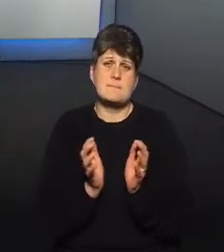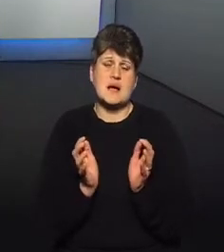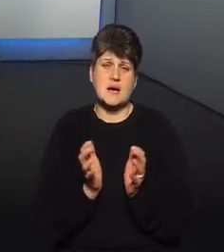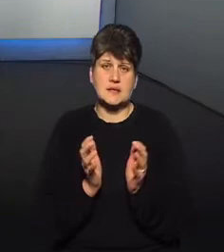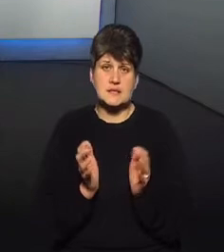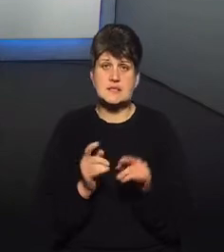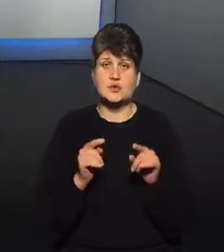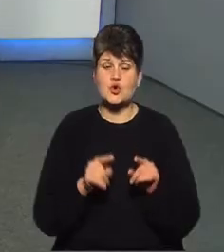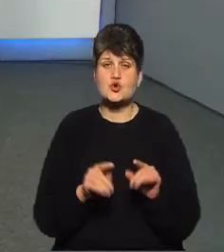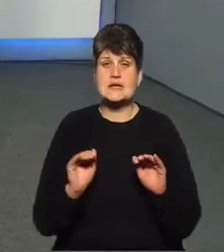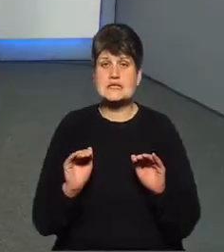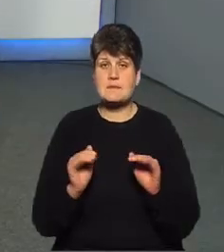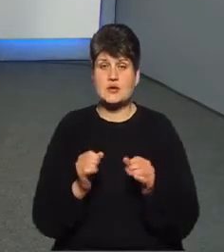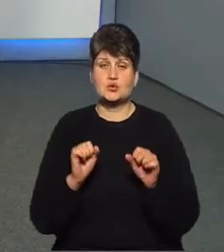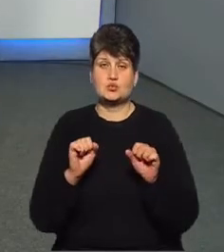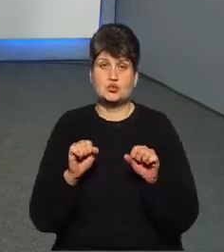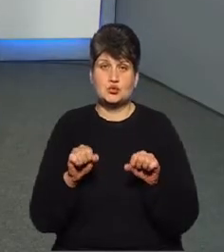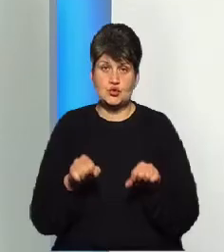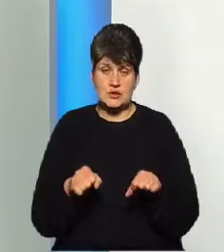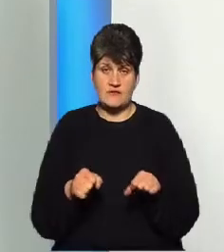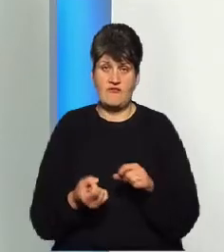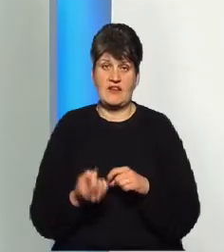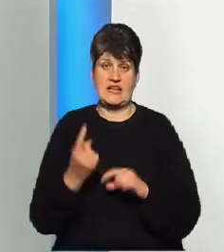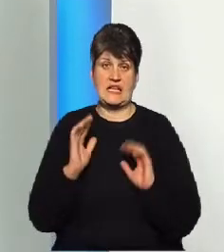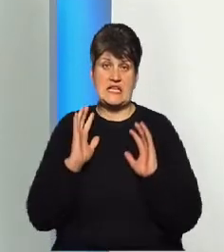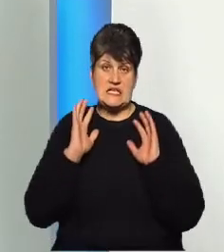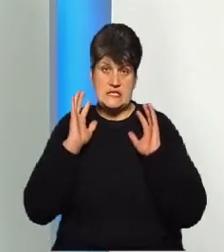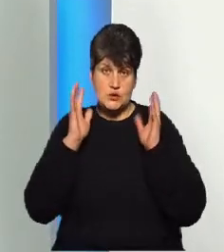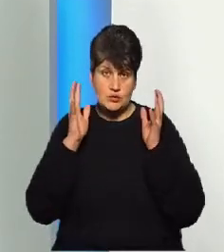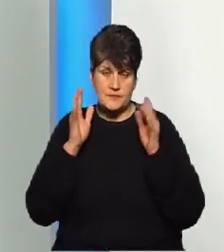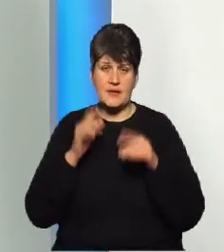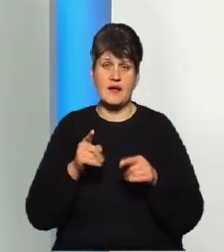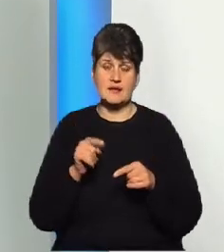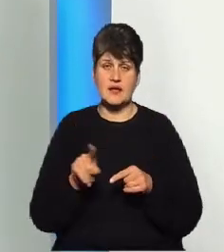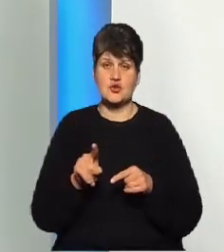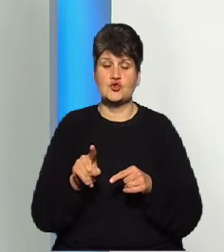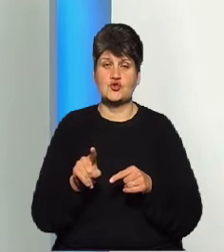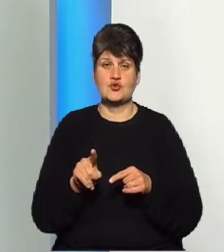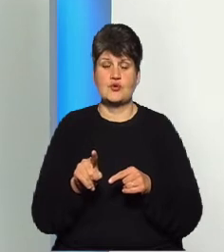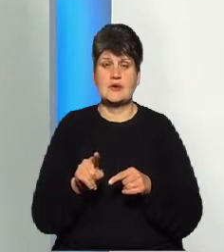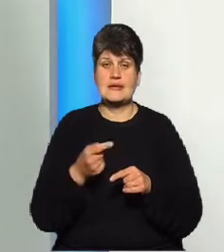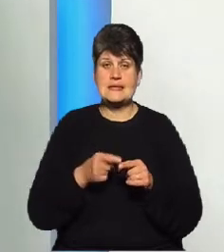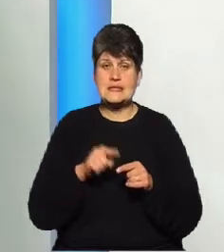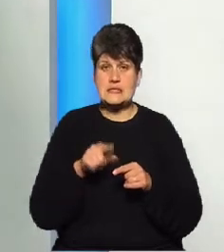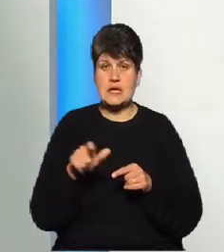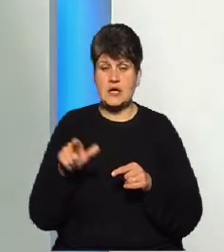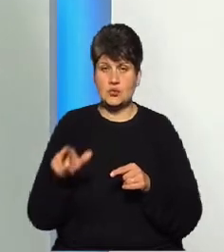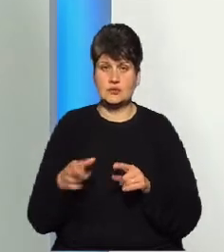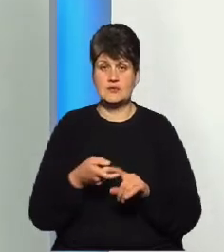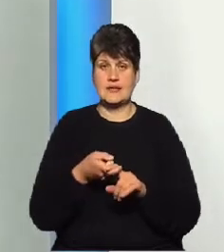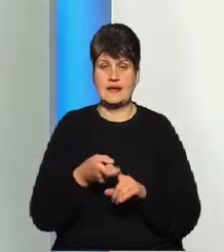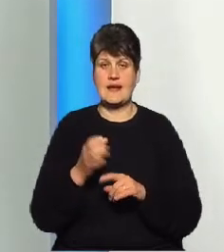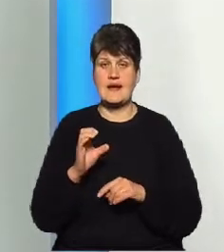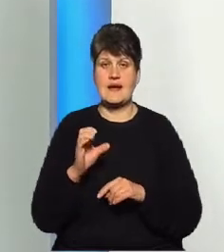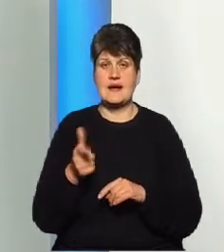імовірність воник інсульт. Але те, що нерідко такі люди приречені, оскільки тут є і деякий генетичний фактор, який передається по